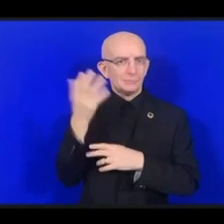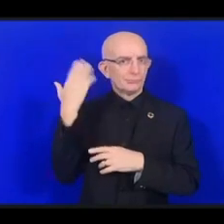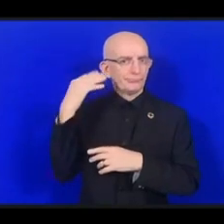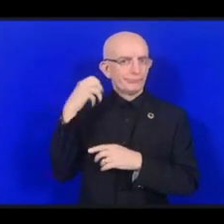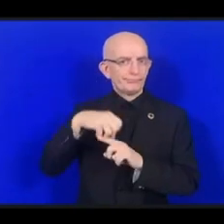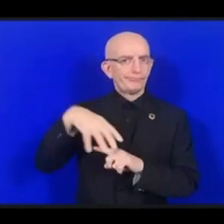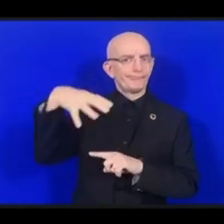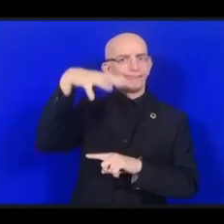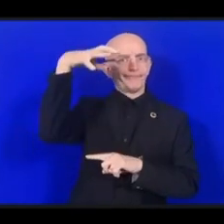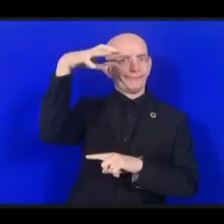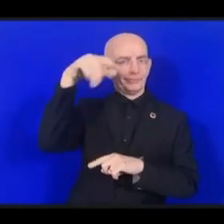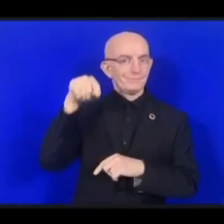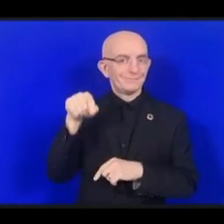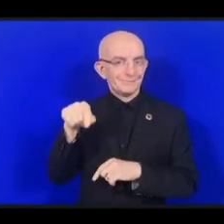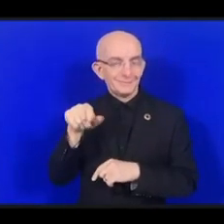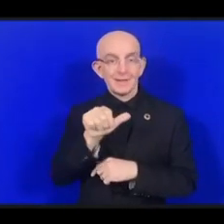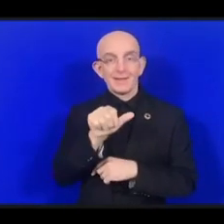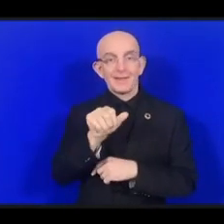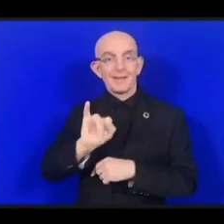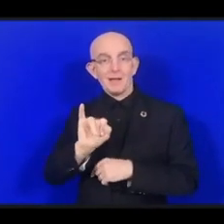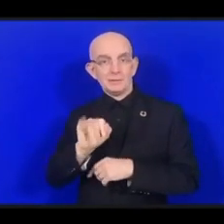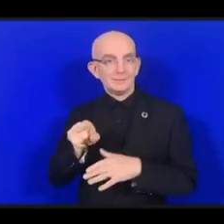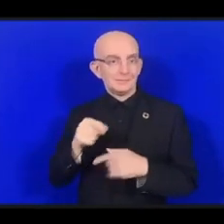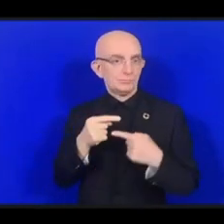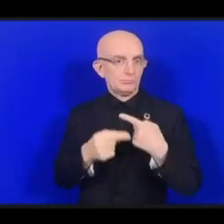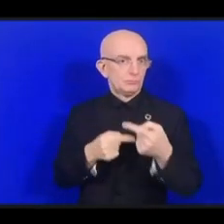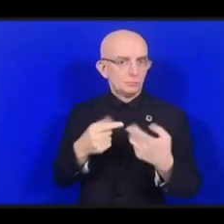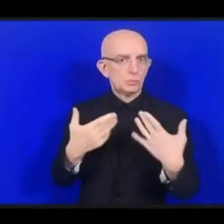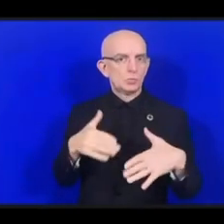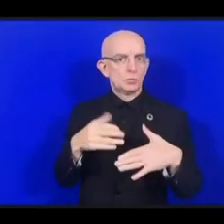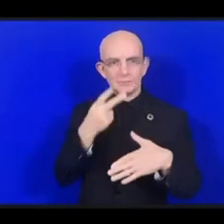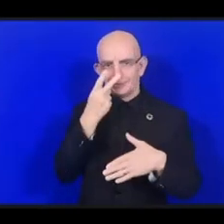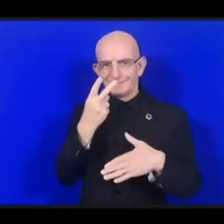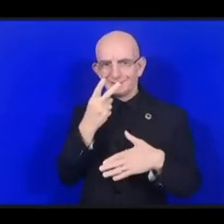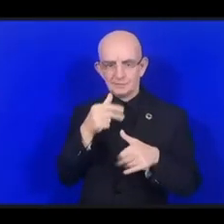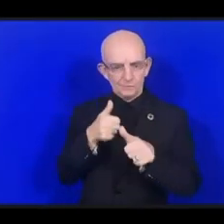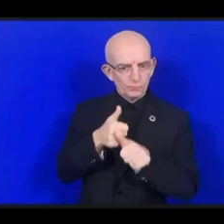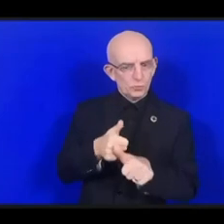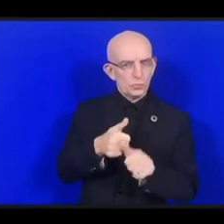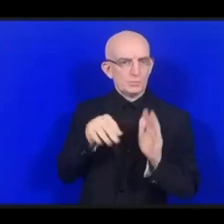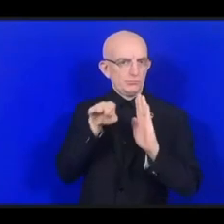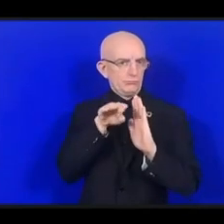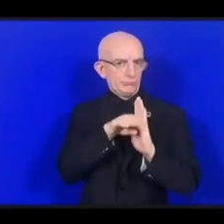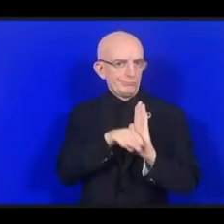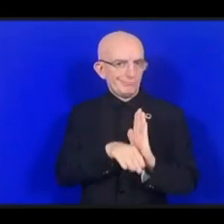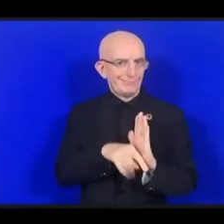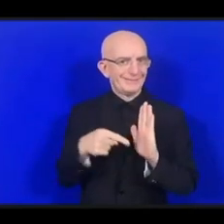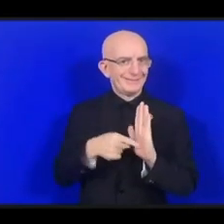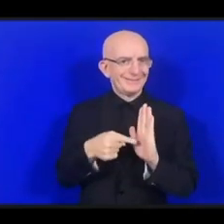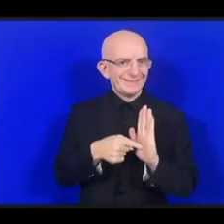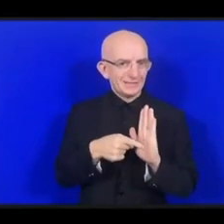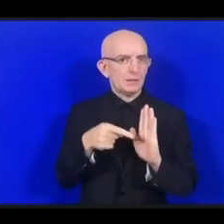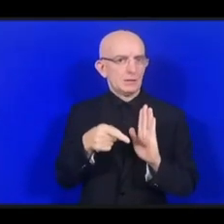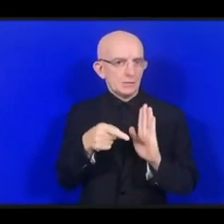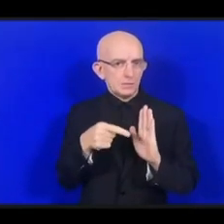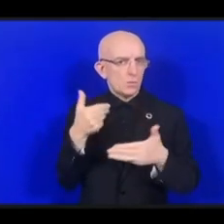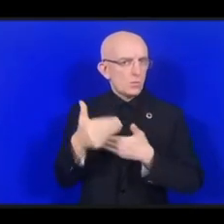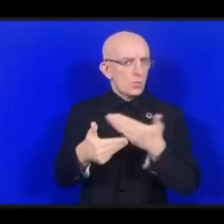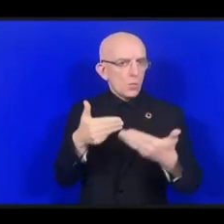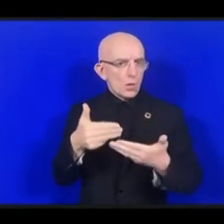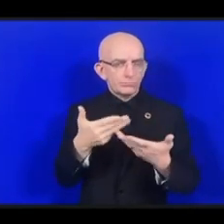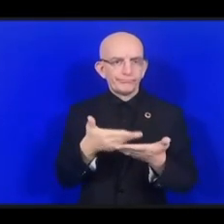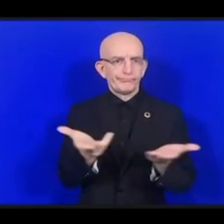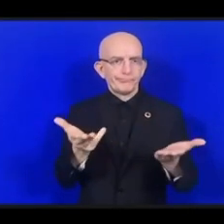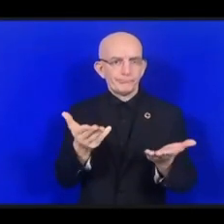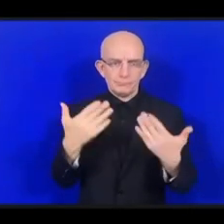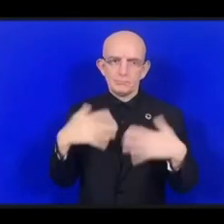делается в этом направлении. Скорее всего, это в скором времени приведет к созданию кодексов и